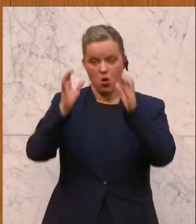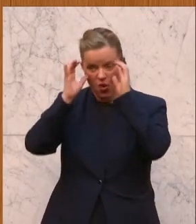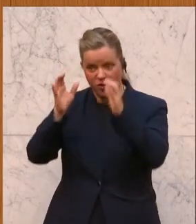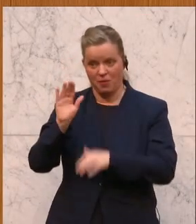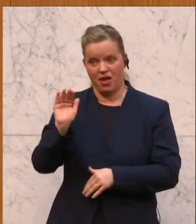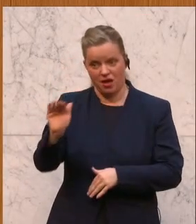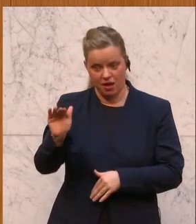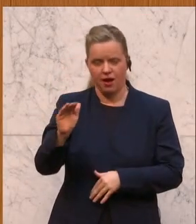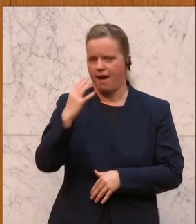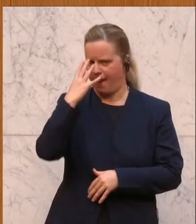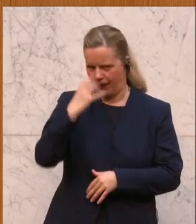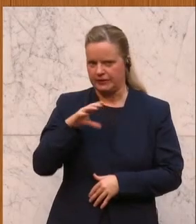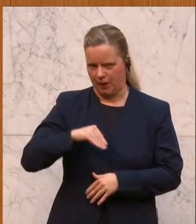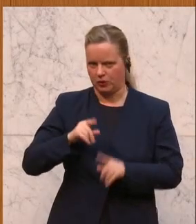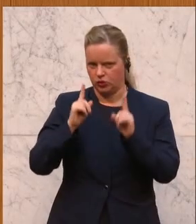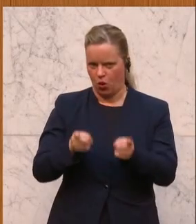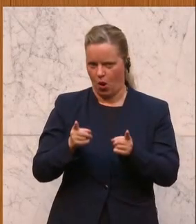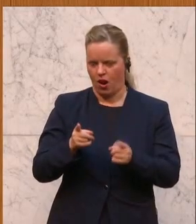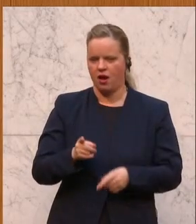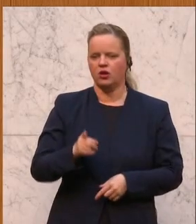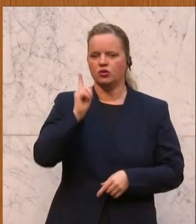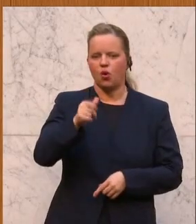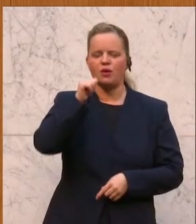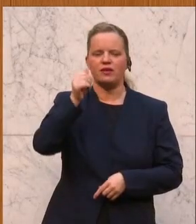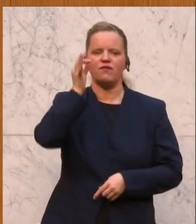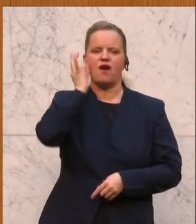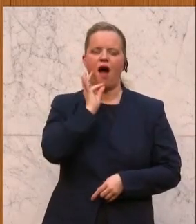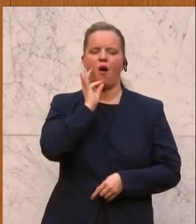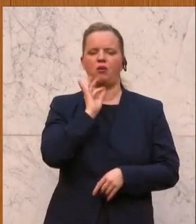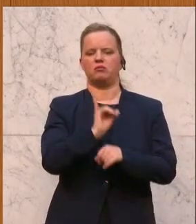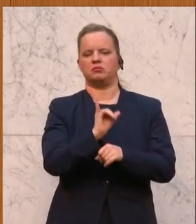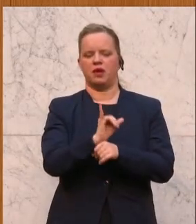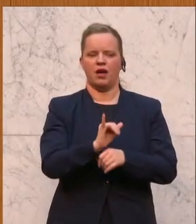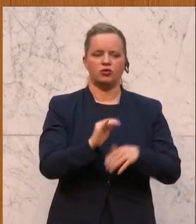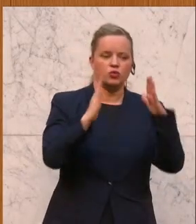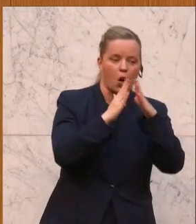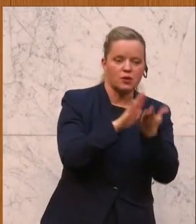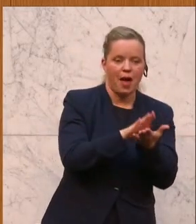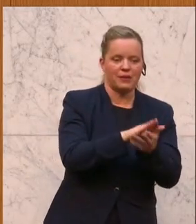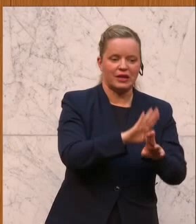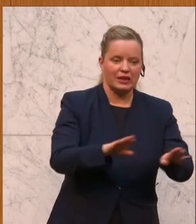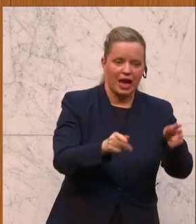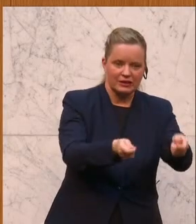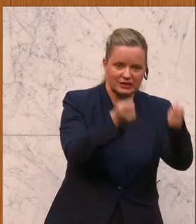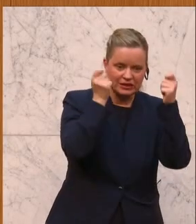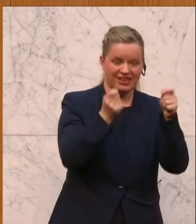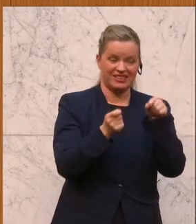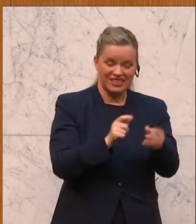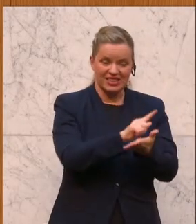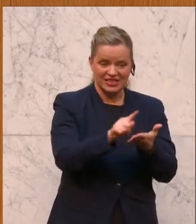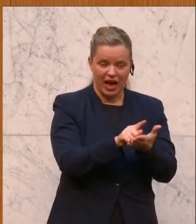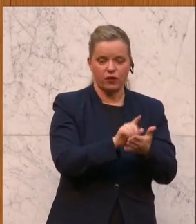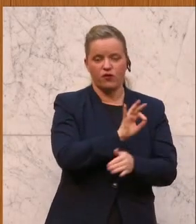da hier ernst zu machen und die Frauen hier nicht im Stich zu lassen, die zu Hause bleiben und die Kinder erziehen und diese Zeiten für ihr